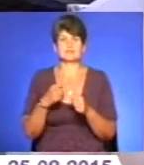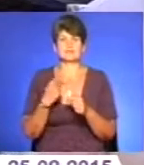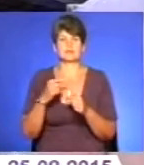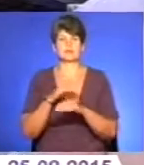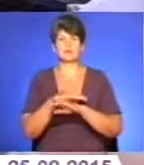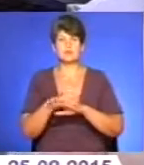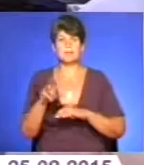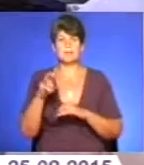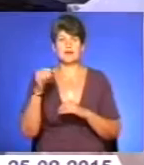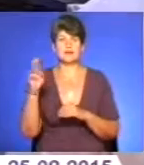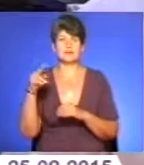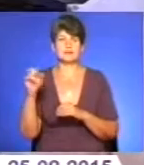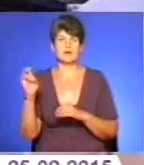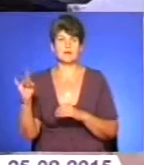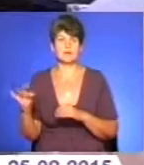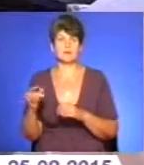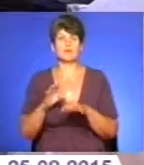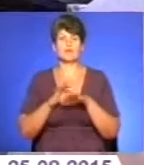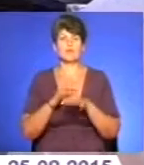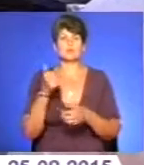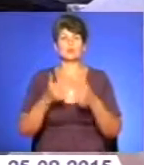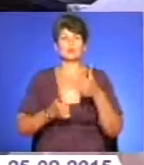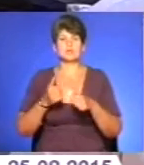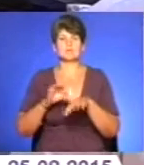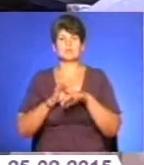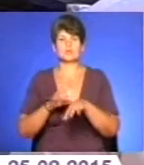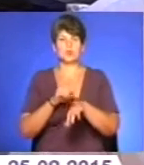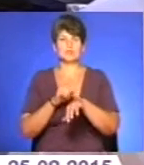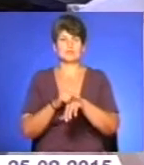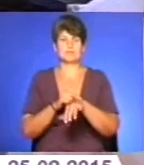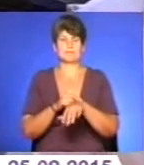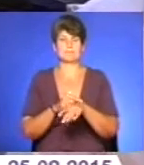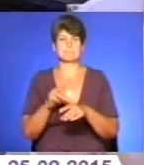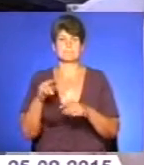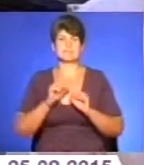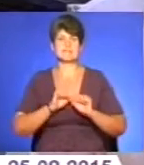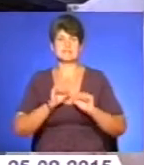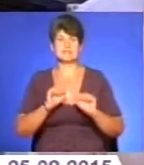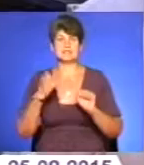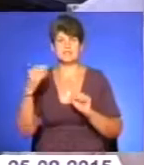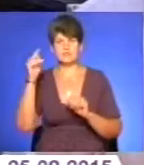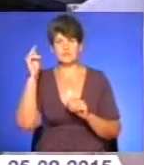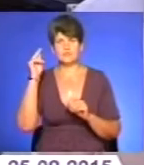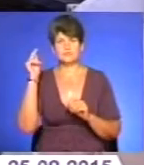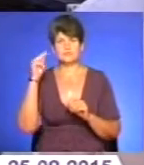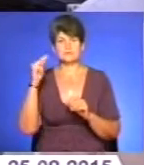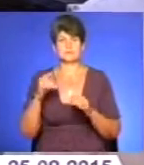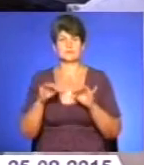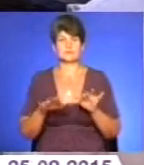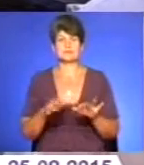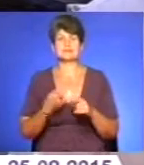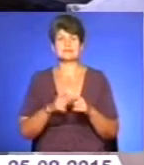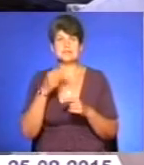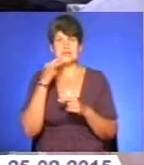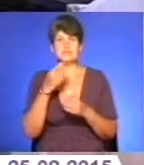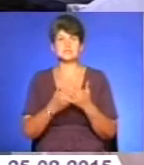майдани, проводити турніри, проводити години патріотизму, на їхній вчинок вчитися. І я думаю, що це буде найкращий приклад